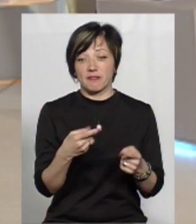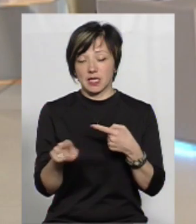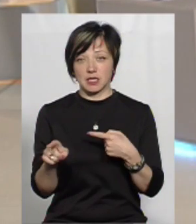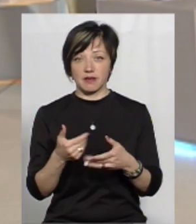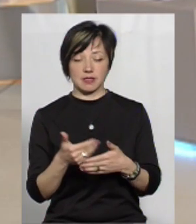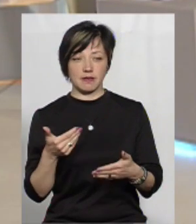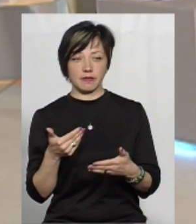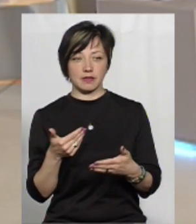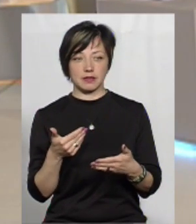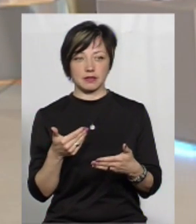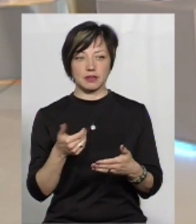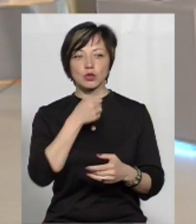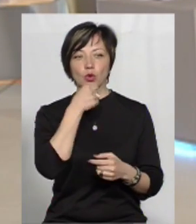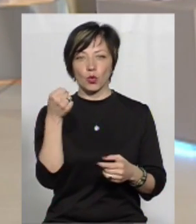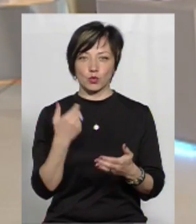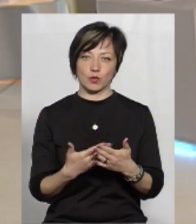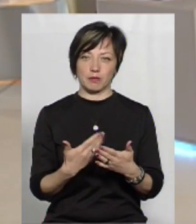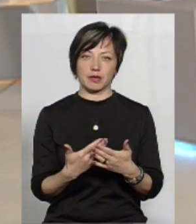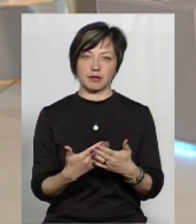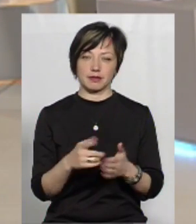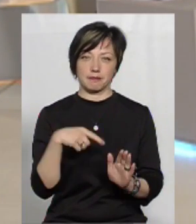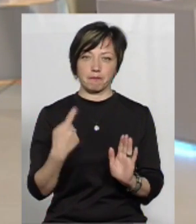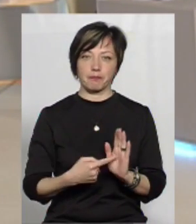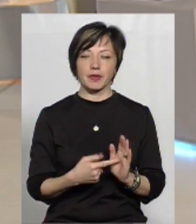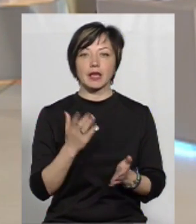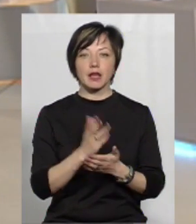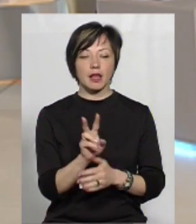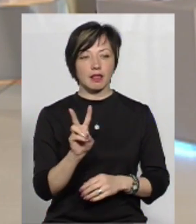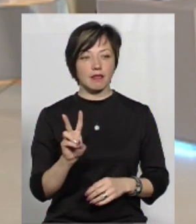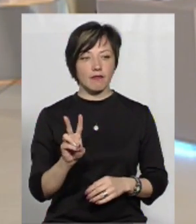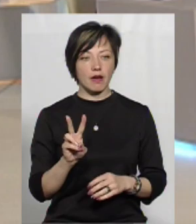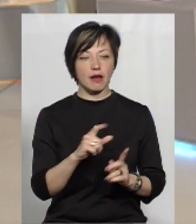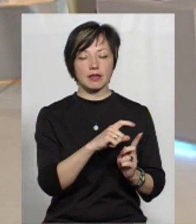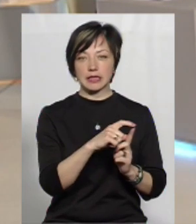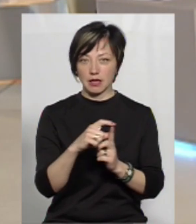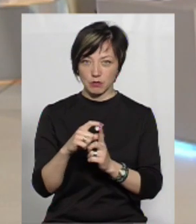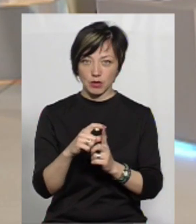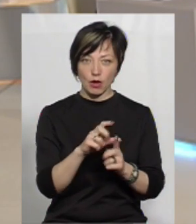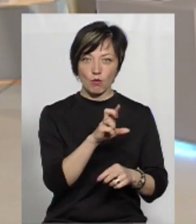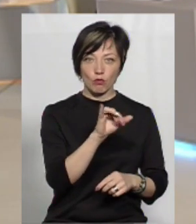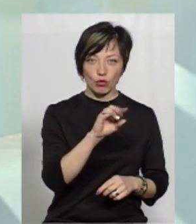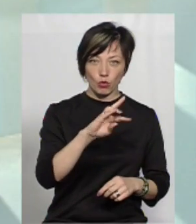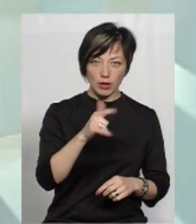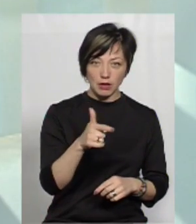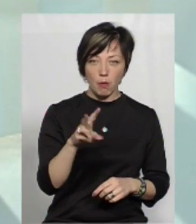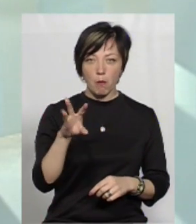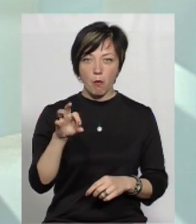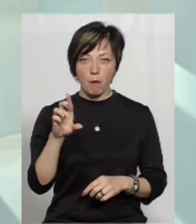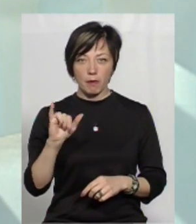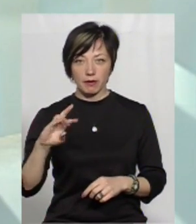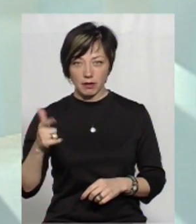відрізняється від дорослих? Ну, існує два таких терміна – булінг і мобінг.